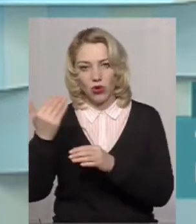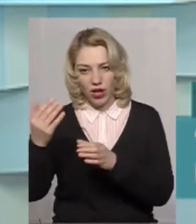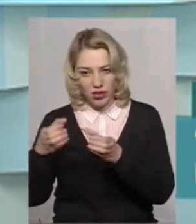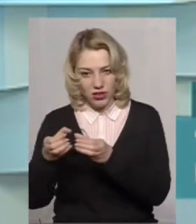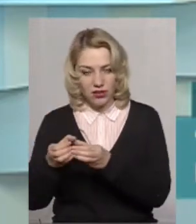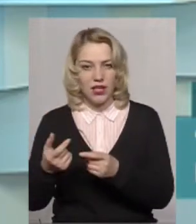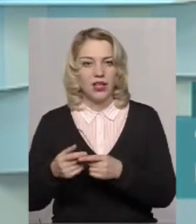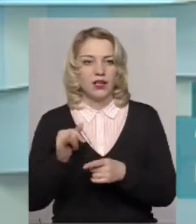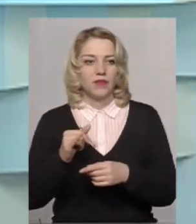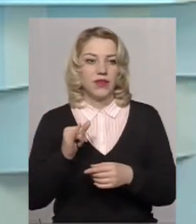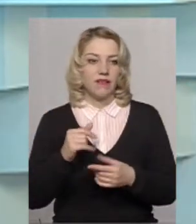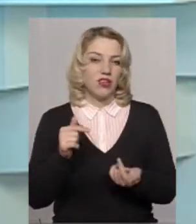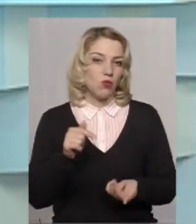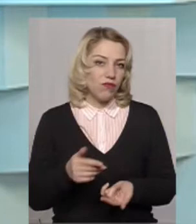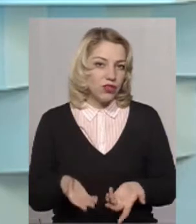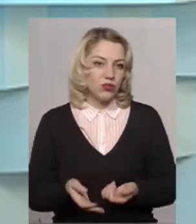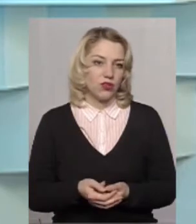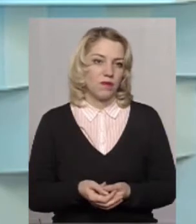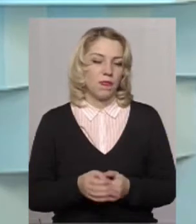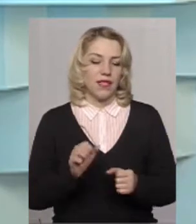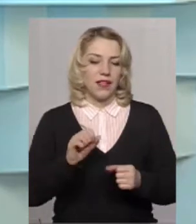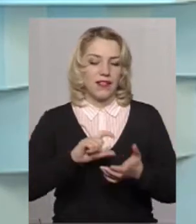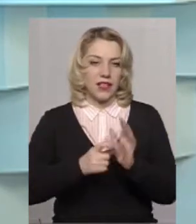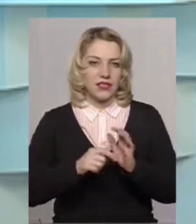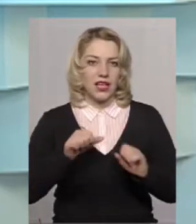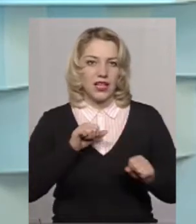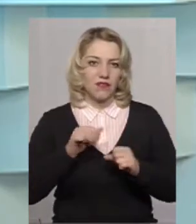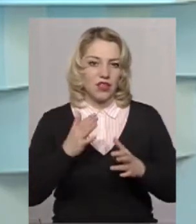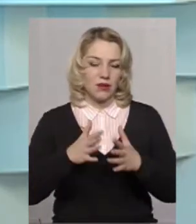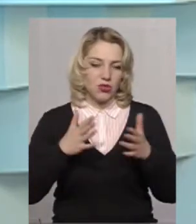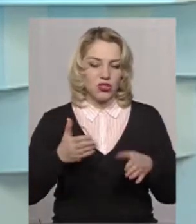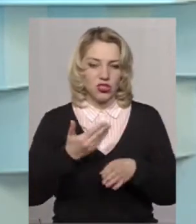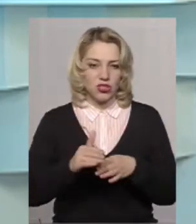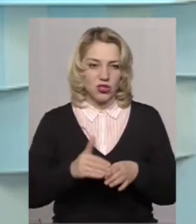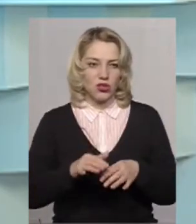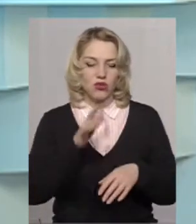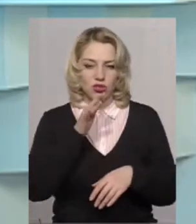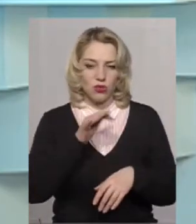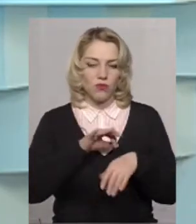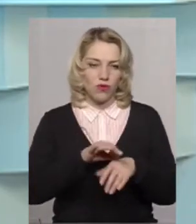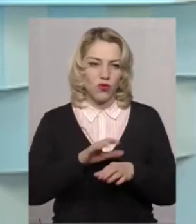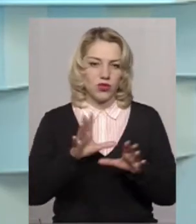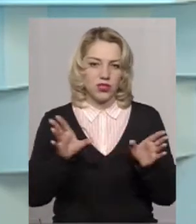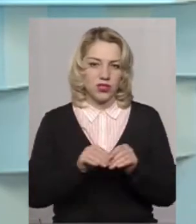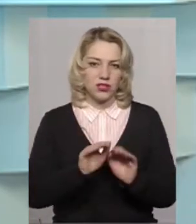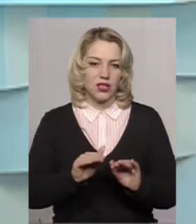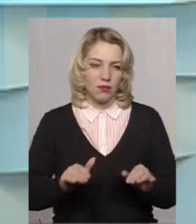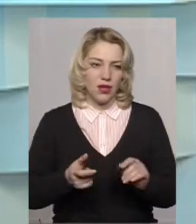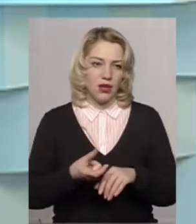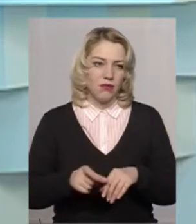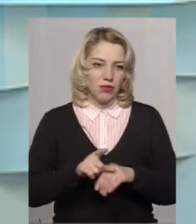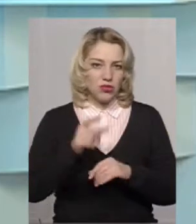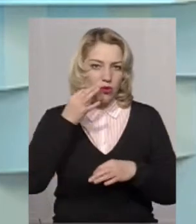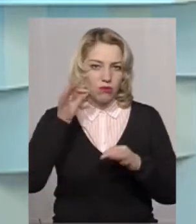педагогічний колектив. Відповідно, і класний керівник, який більшу частину часу проводить з дітьми, він більш